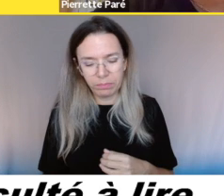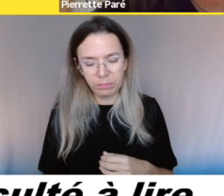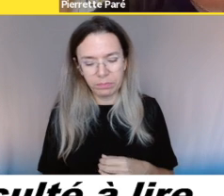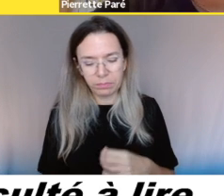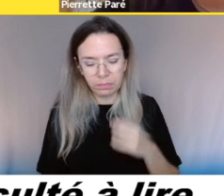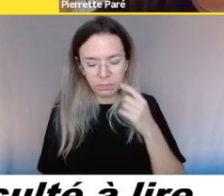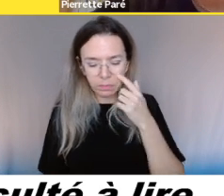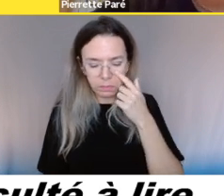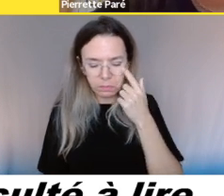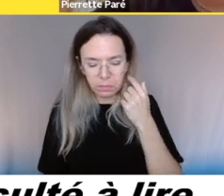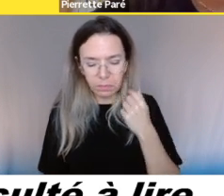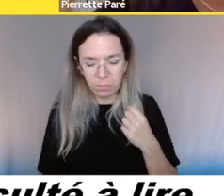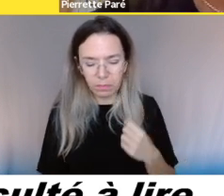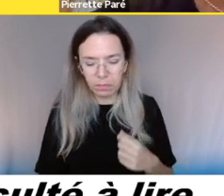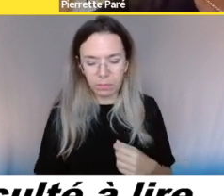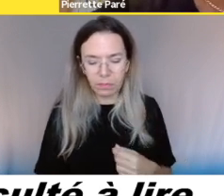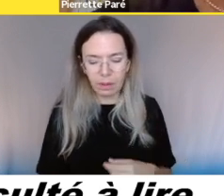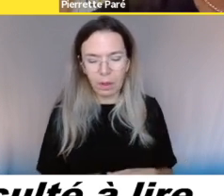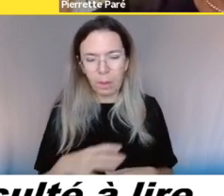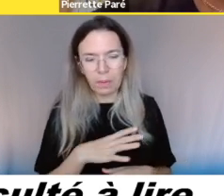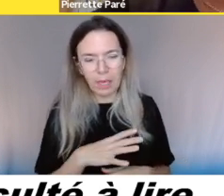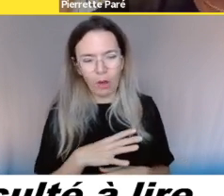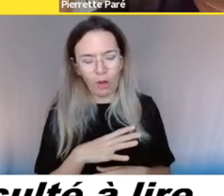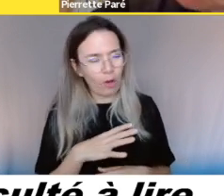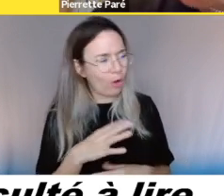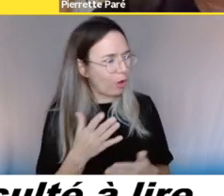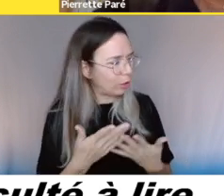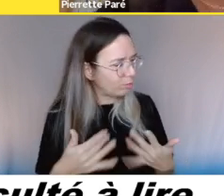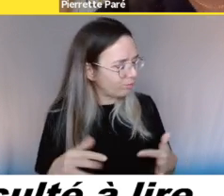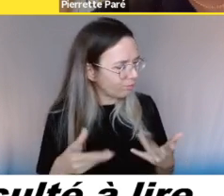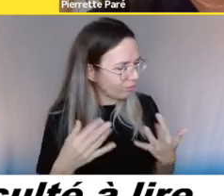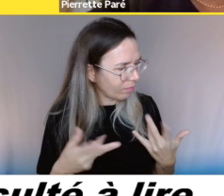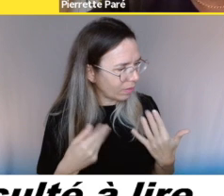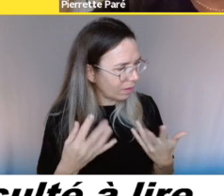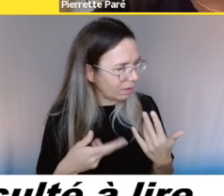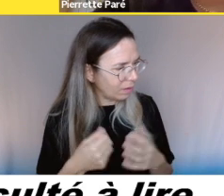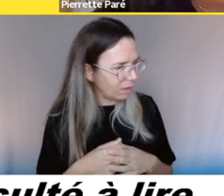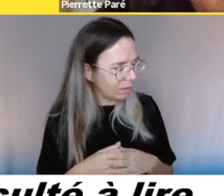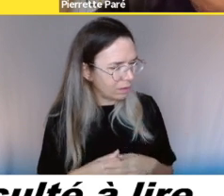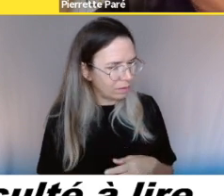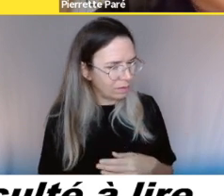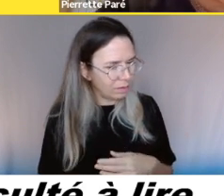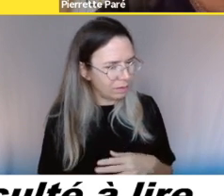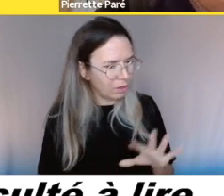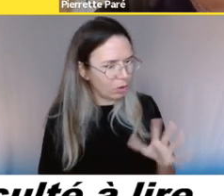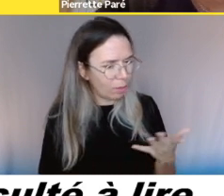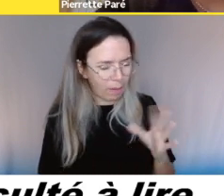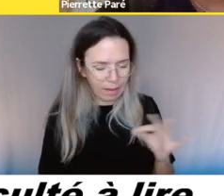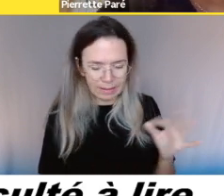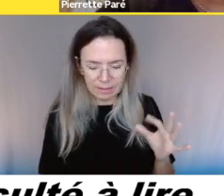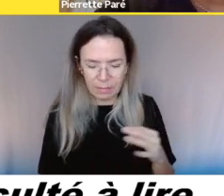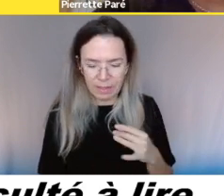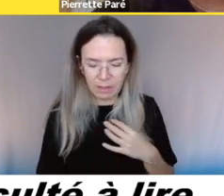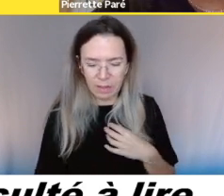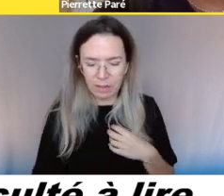Moi, c'est base vision, il n'en reste pas trop, trop. Alors, je traîne avec l